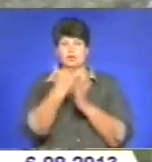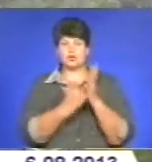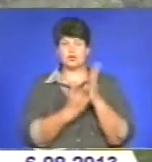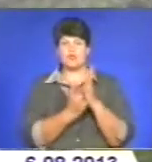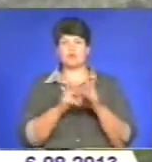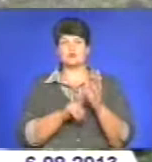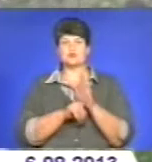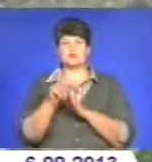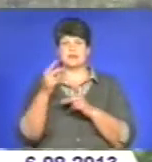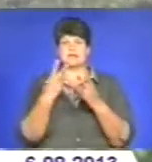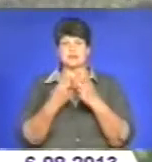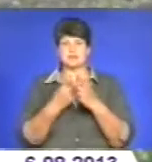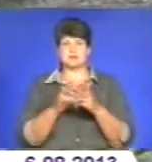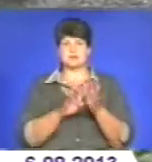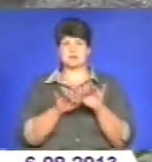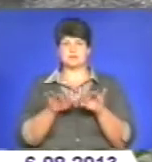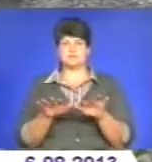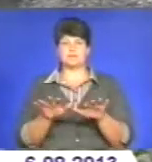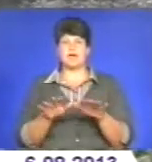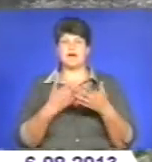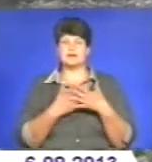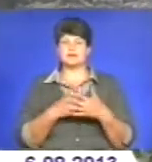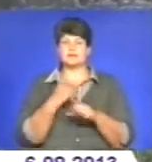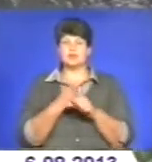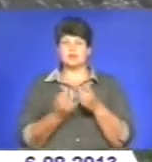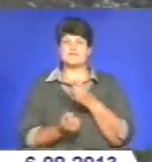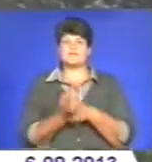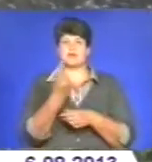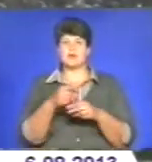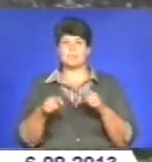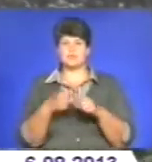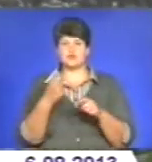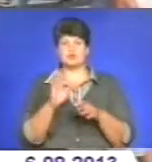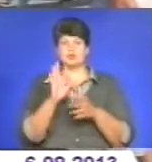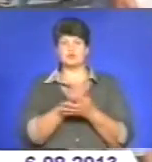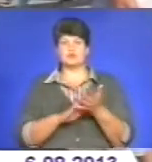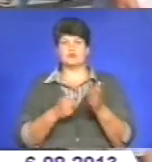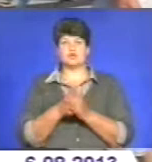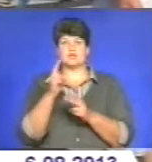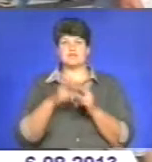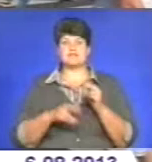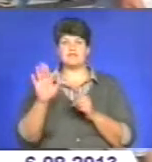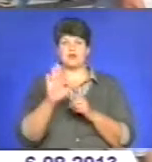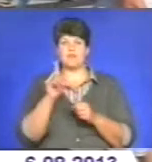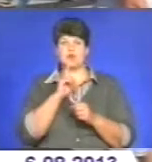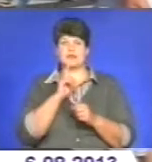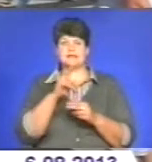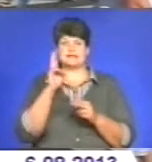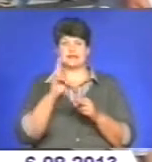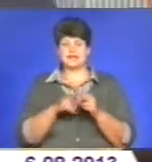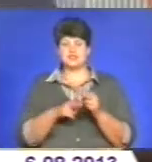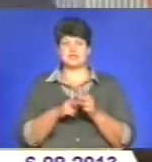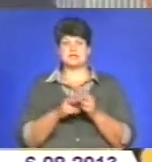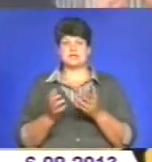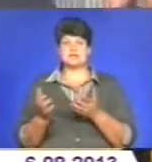розпочинаючи кримінальні провадження. Активна робота з викриття порушників триватиме до кінця вересня, аж поки не закінчиться сезон кримінальних ужинків.